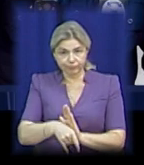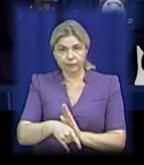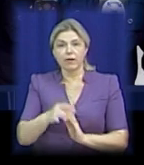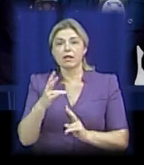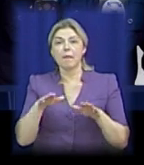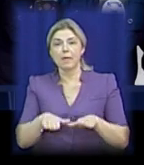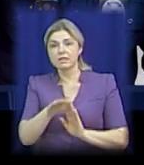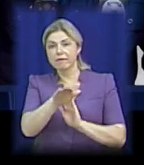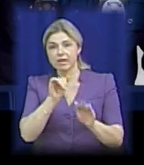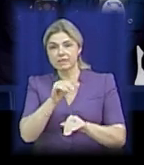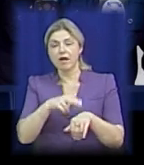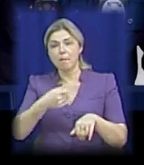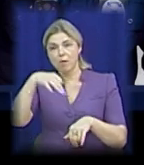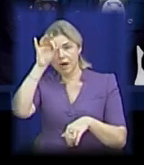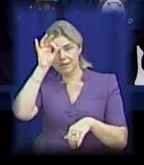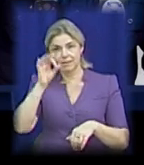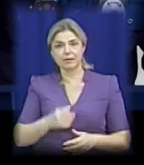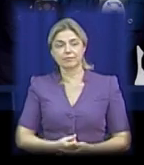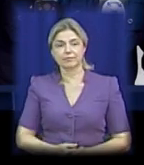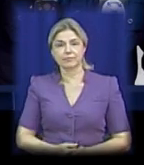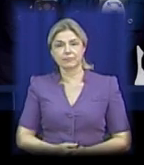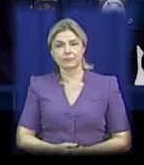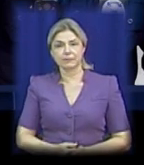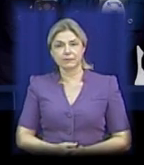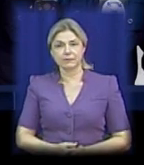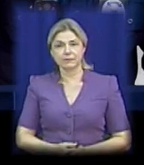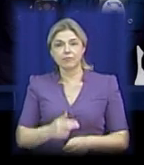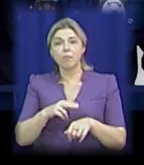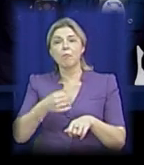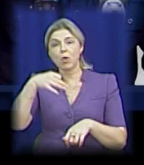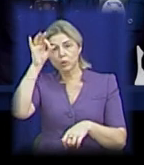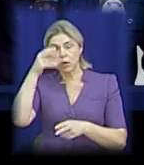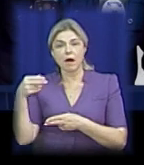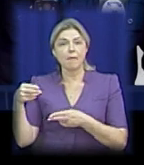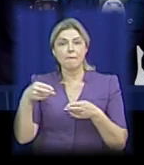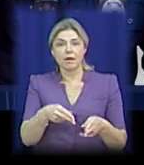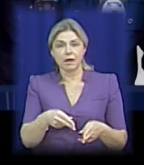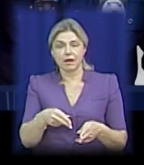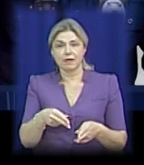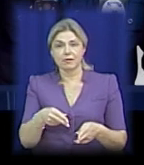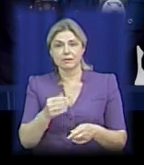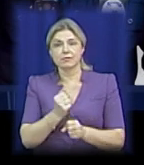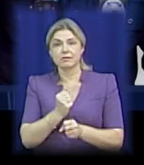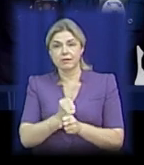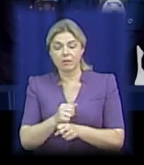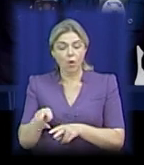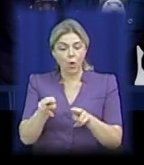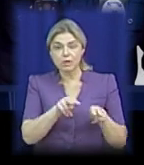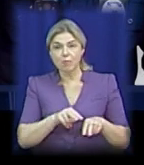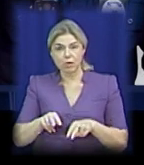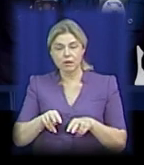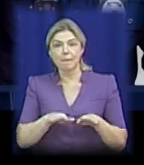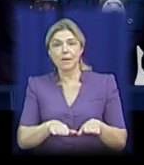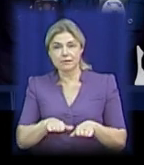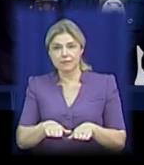було викликане патрульну поліцію. Патрульні приїхали, зробили огляд місця,